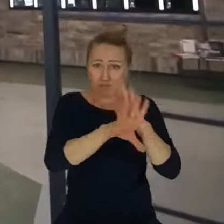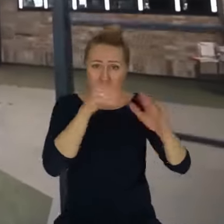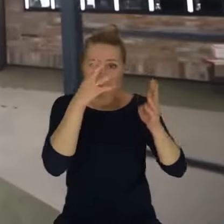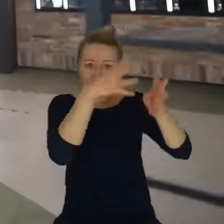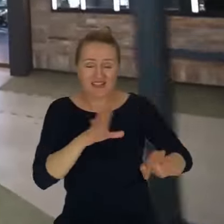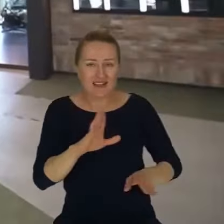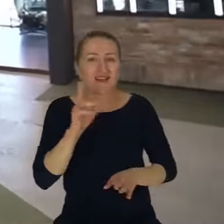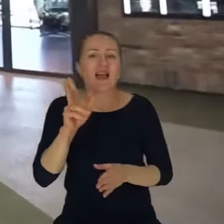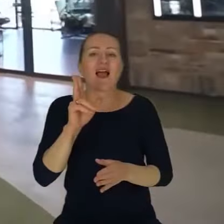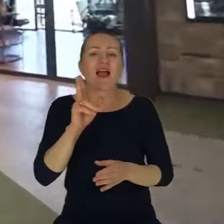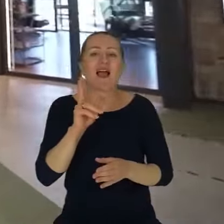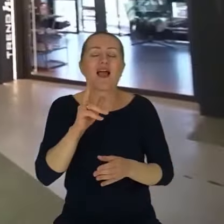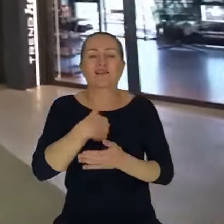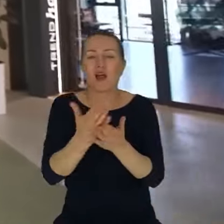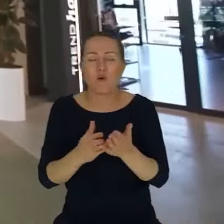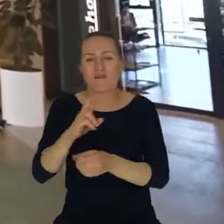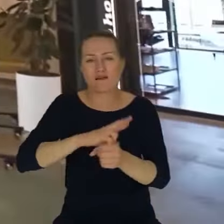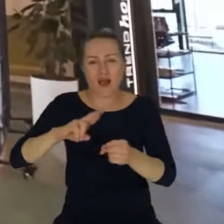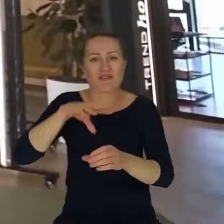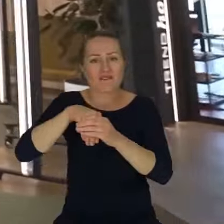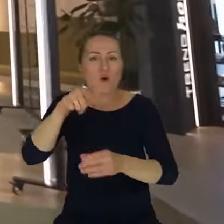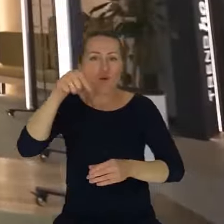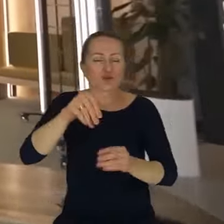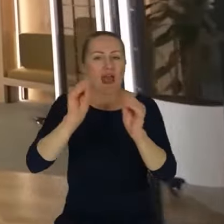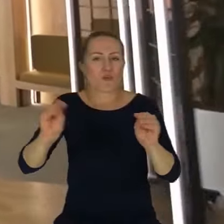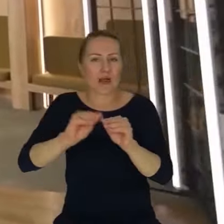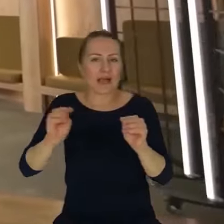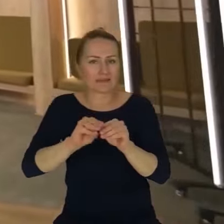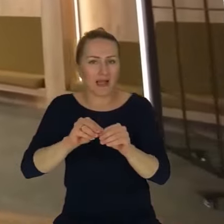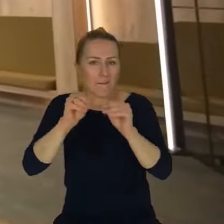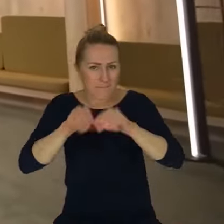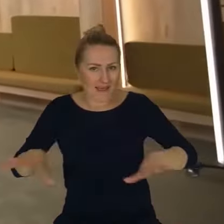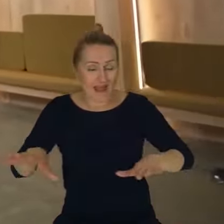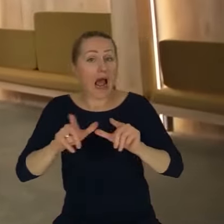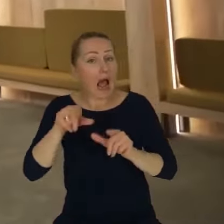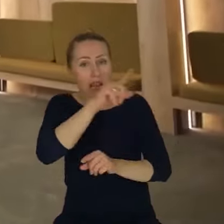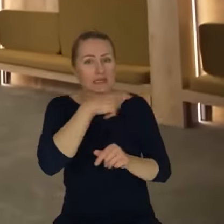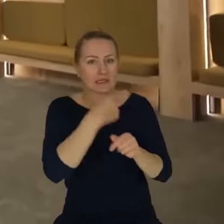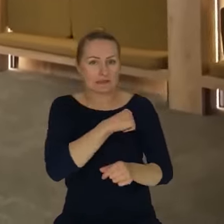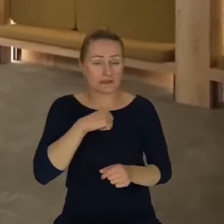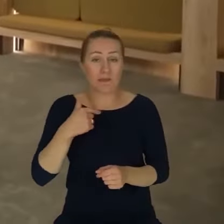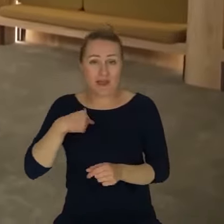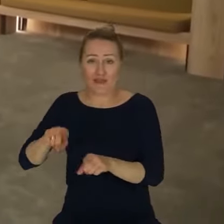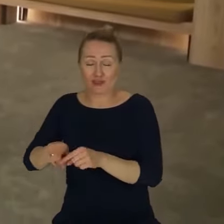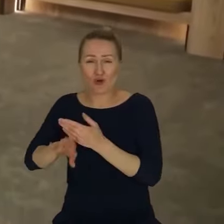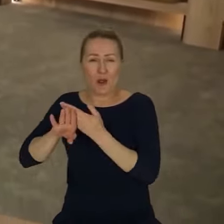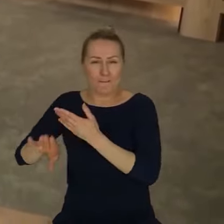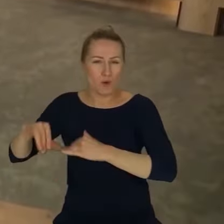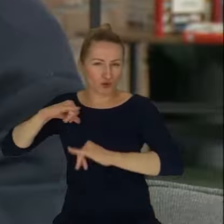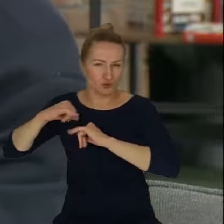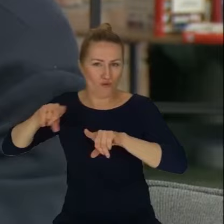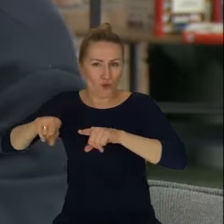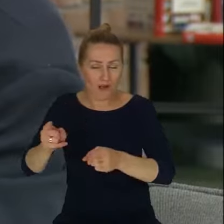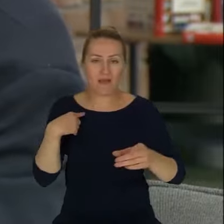Telewizji ma zresztą w obowiązkach edukację medialną, a definiuje to sama, bo ja też uczestniczę jako NGS w spotkaniach z CREAT-em, definiuje to właśnie jako walka z